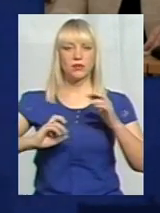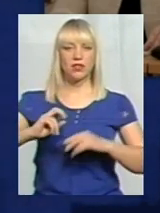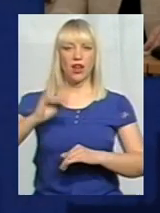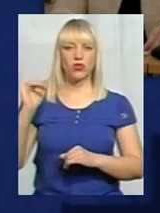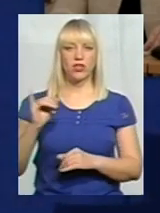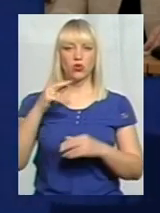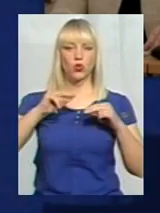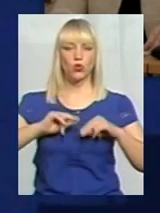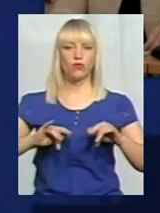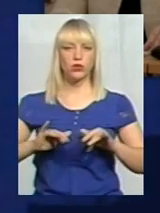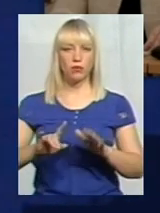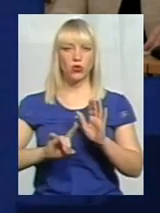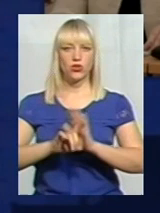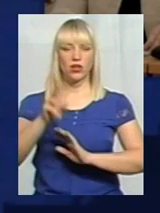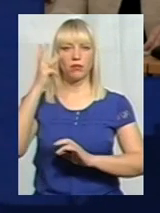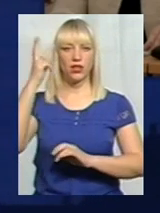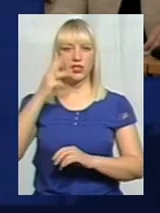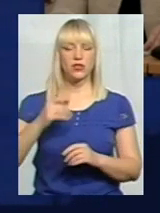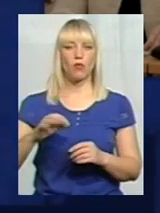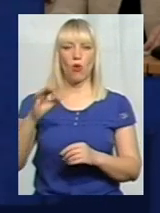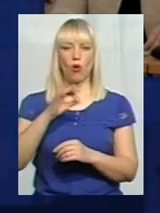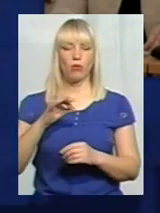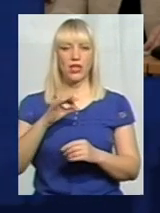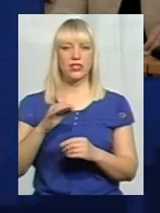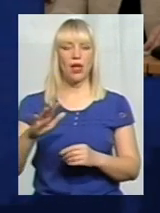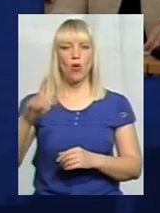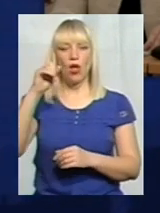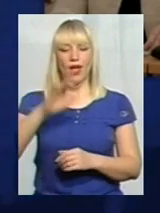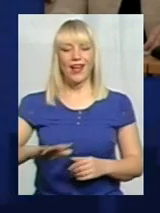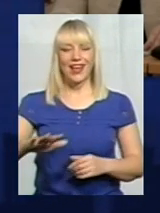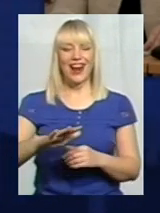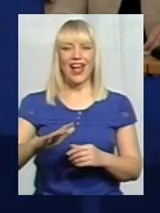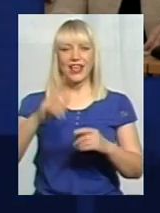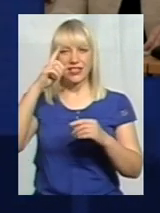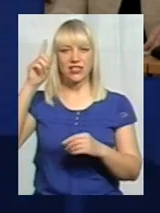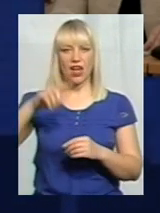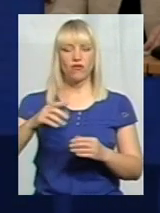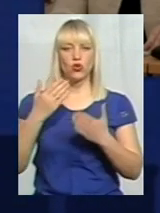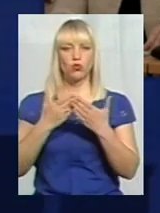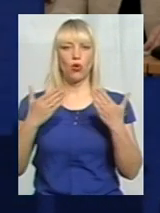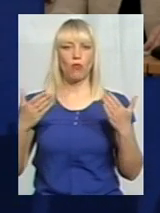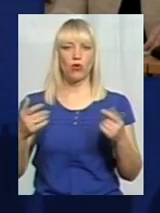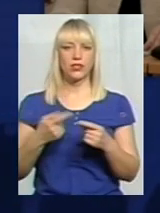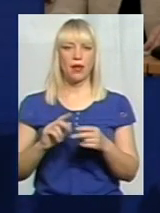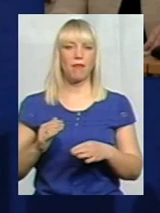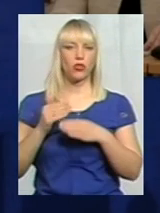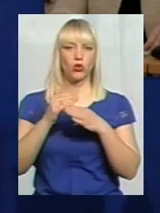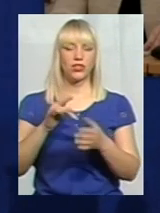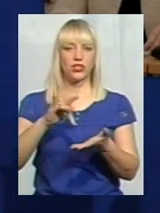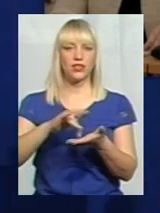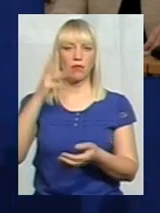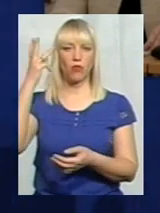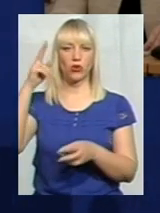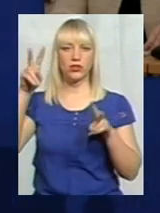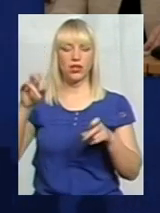Трудову діяльність розпочала у Хмельницькому обласному краєзнавчому музеї. Займала посади у Хмельницькому обласному науково-методичному центру культури Поділля,